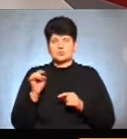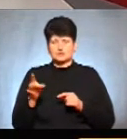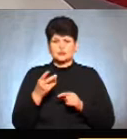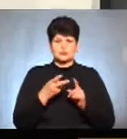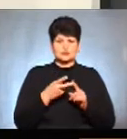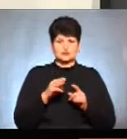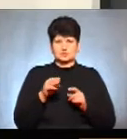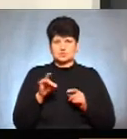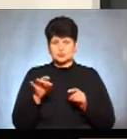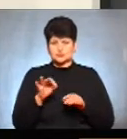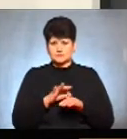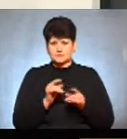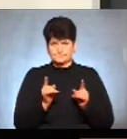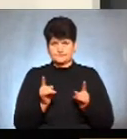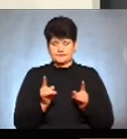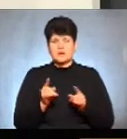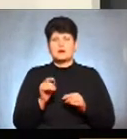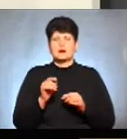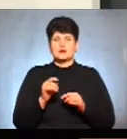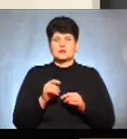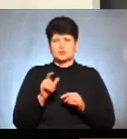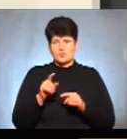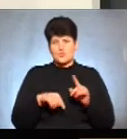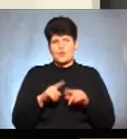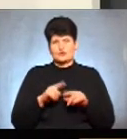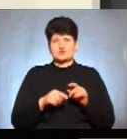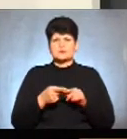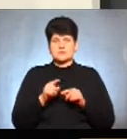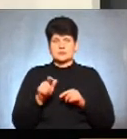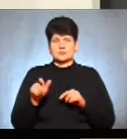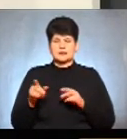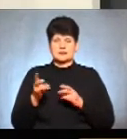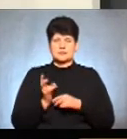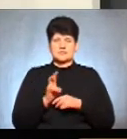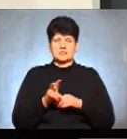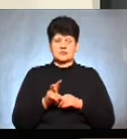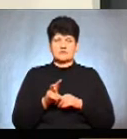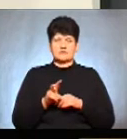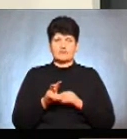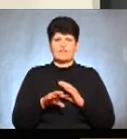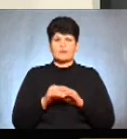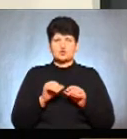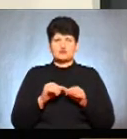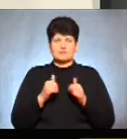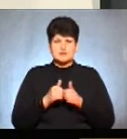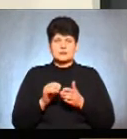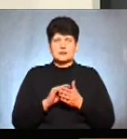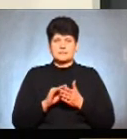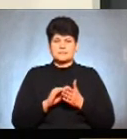часу і родичам, громадян, скажімо, цих потрібно все-таки прийти в виборчу комісію і,